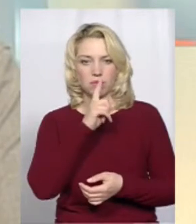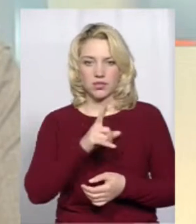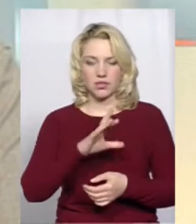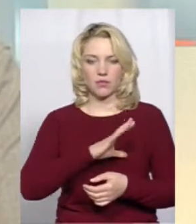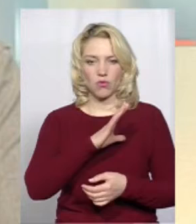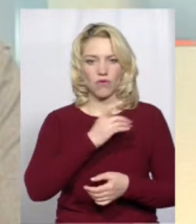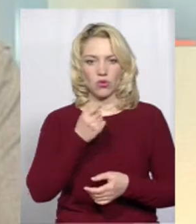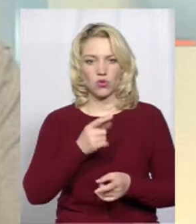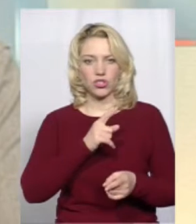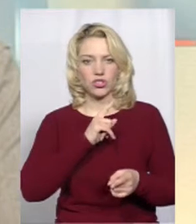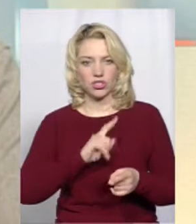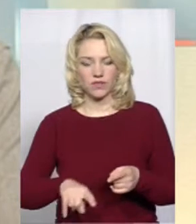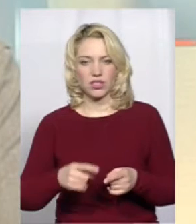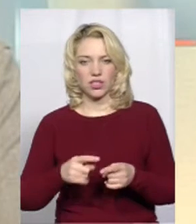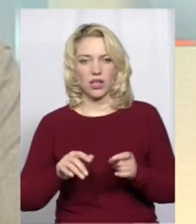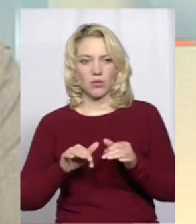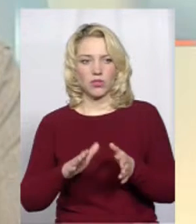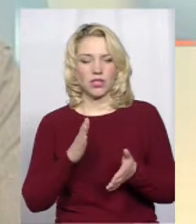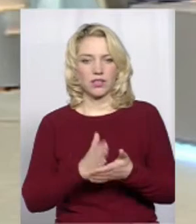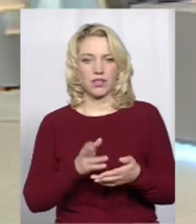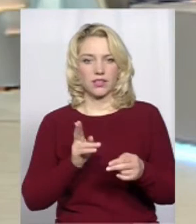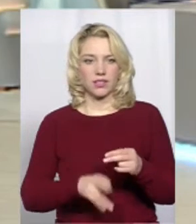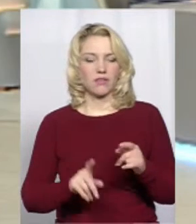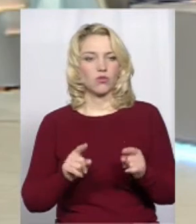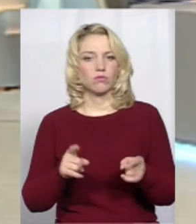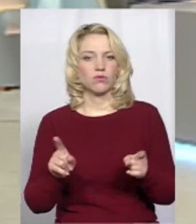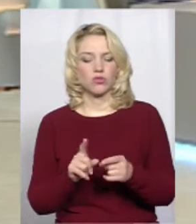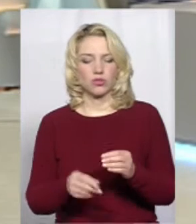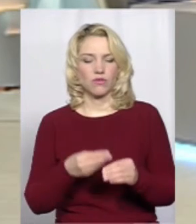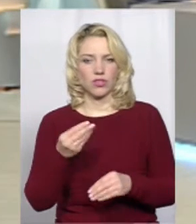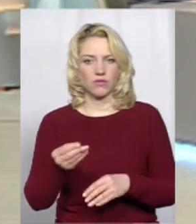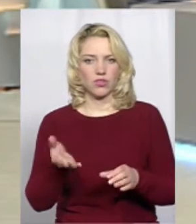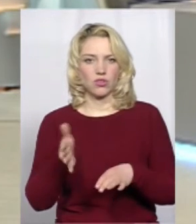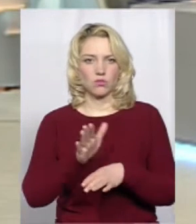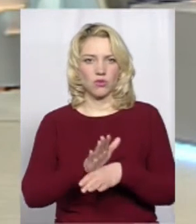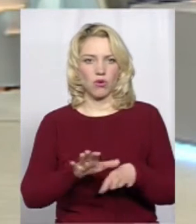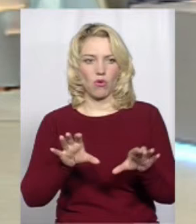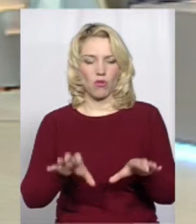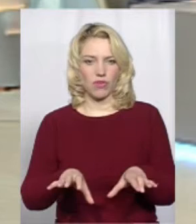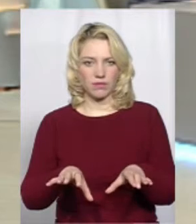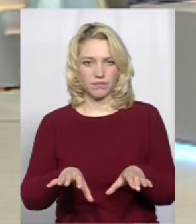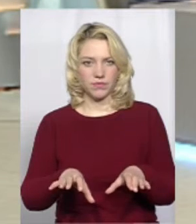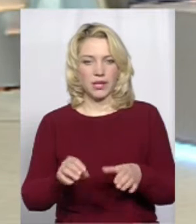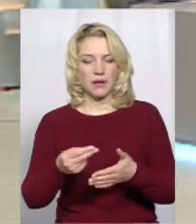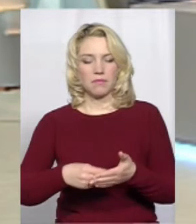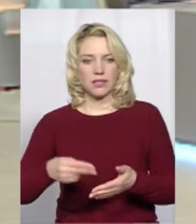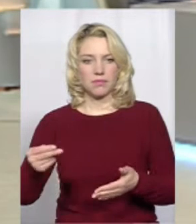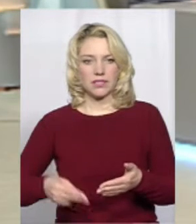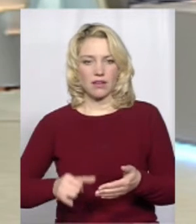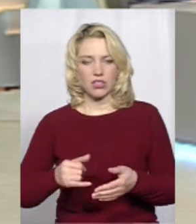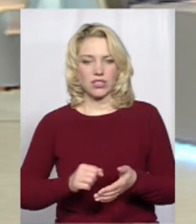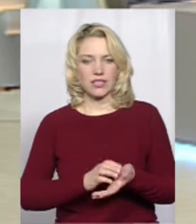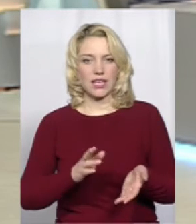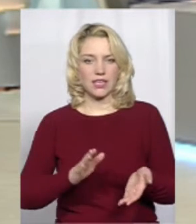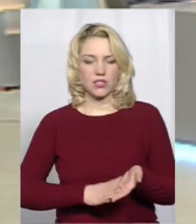але ця процедура не є кінцевою, тому що видавши розпорядження голови, підписавши його і